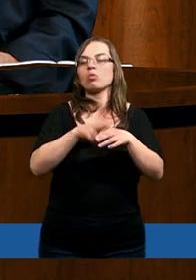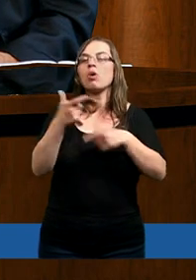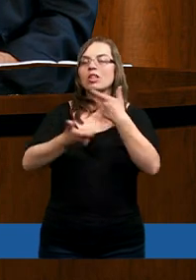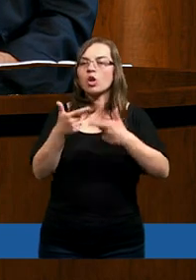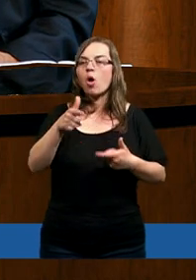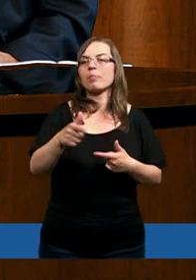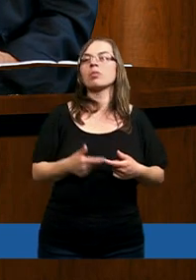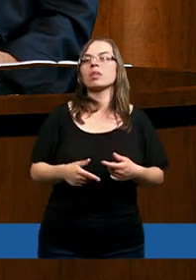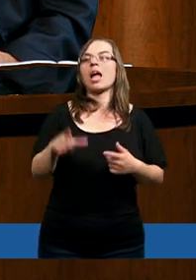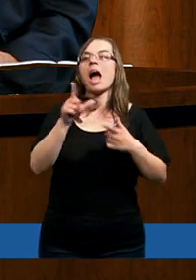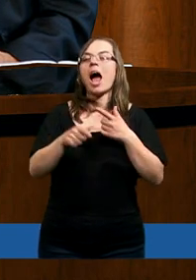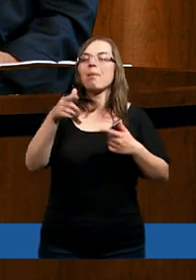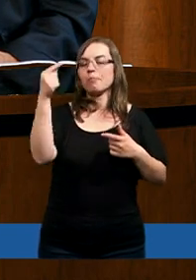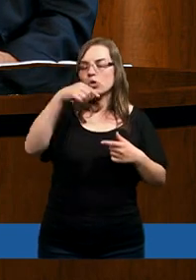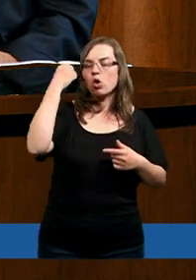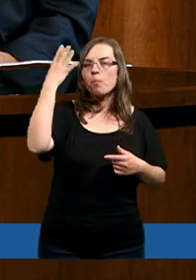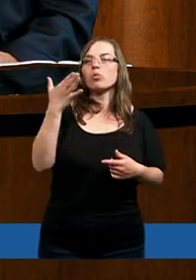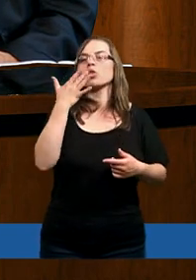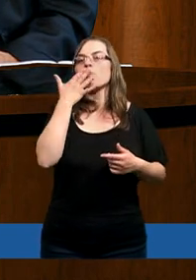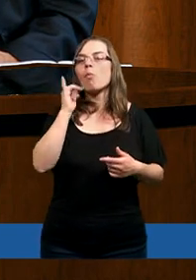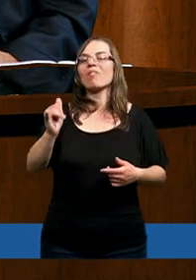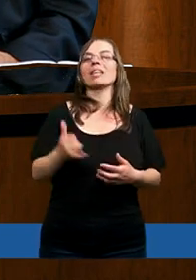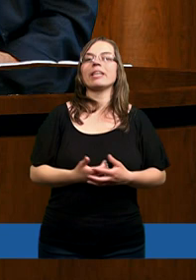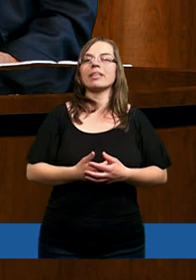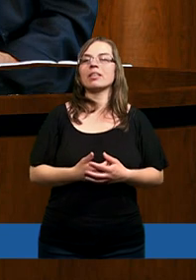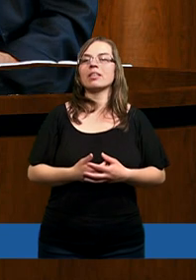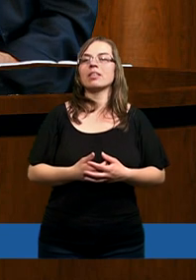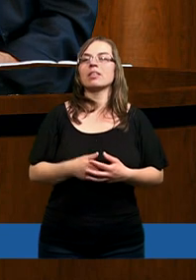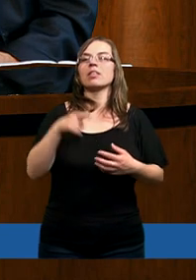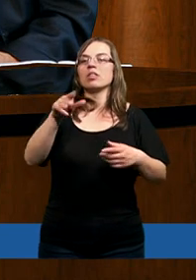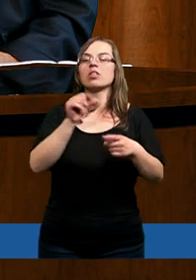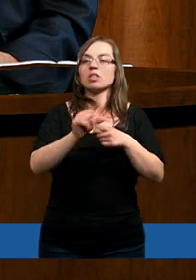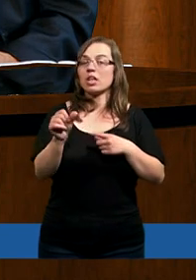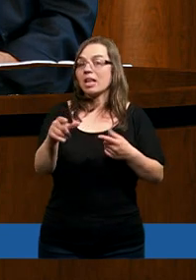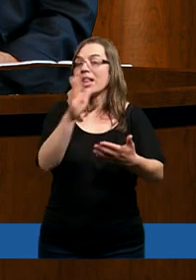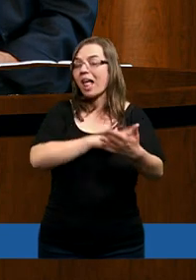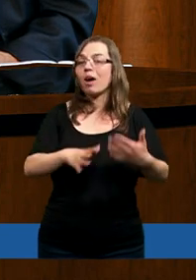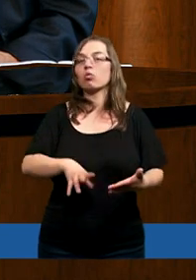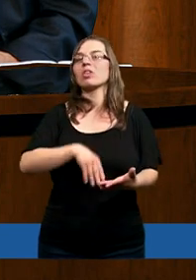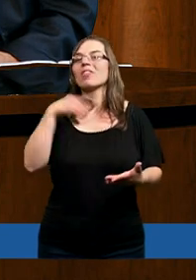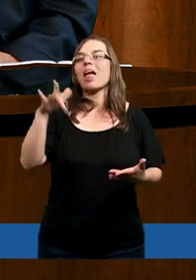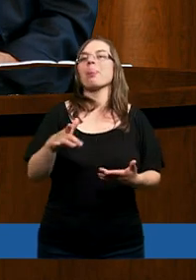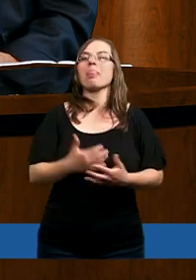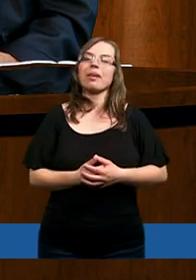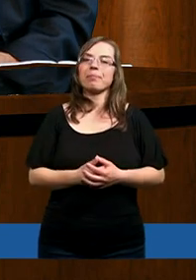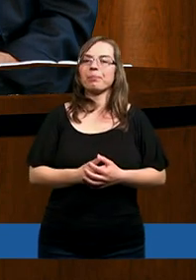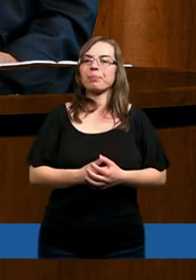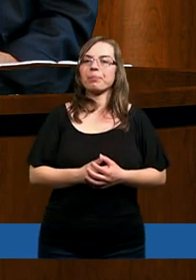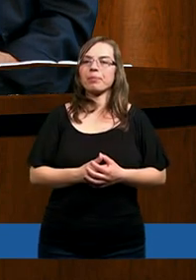służyć w świątyni, ale przychodzi do Mojżesza i mówi, no Mojżeszu, przecież wszyscy, cały naród jest święty.